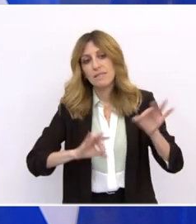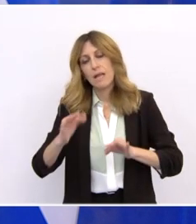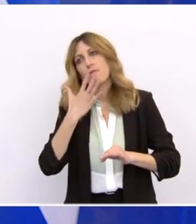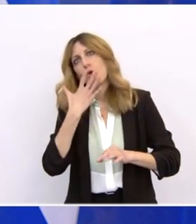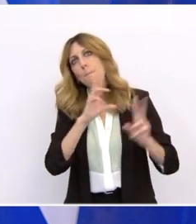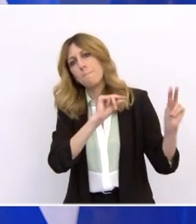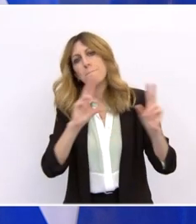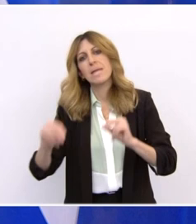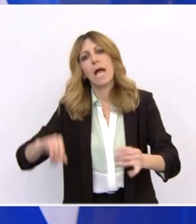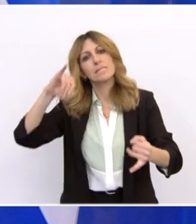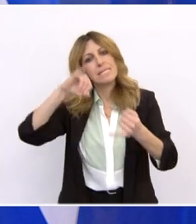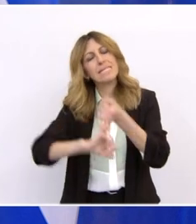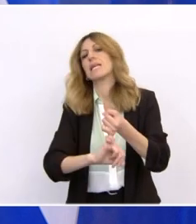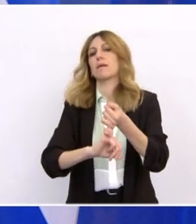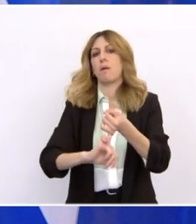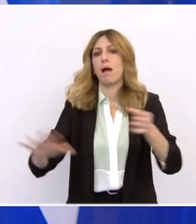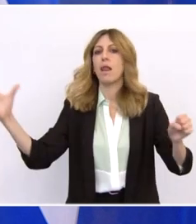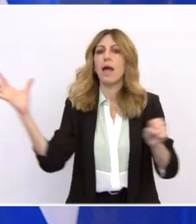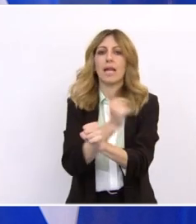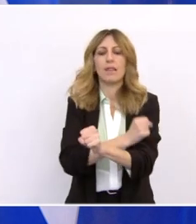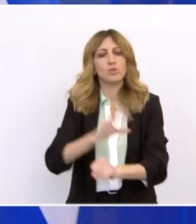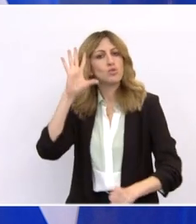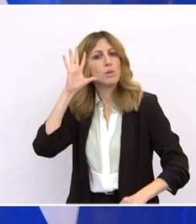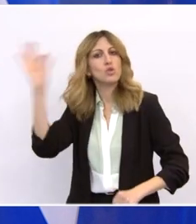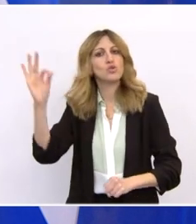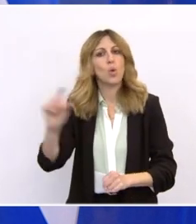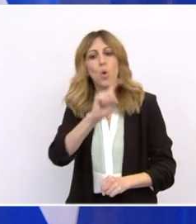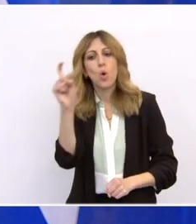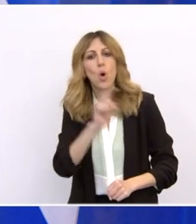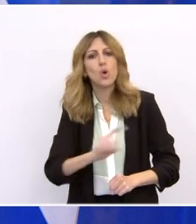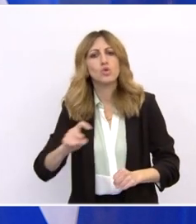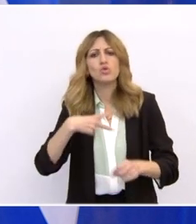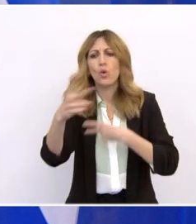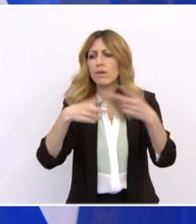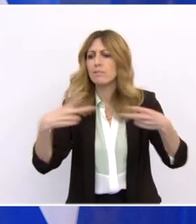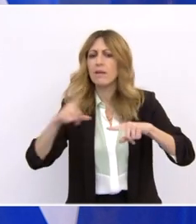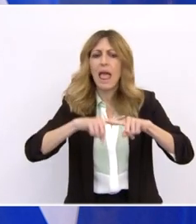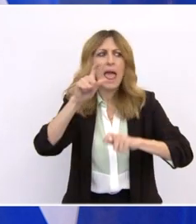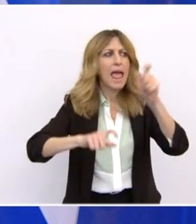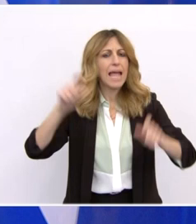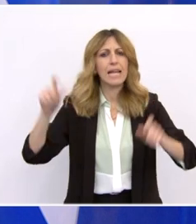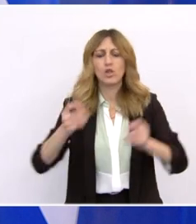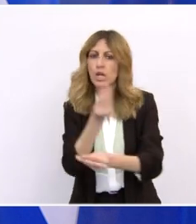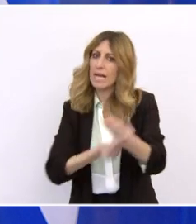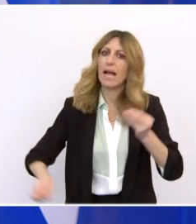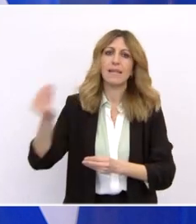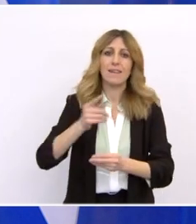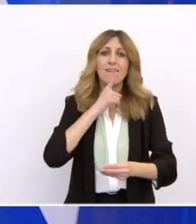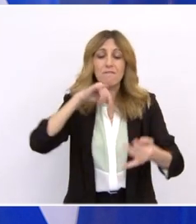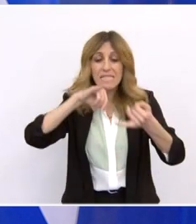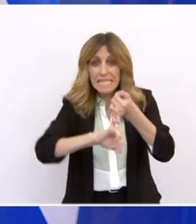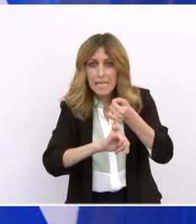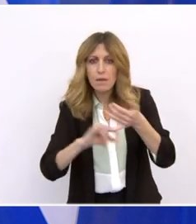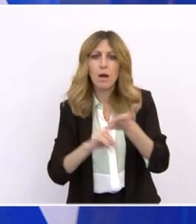ζωή της κάθε Ελληνίδας και του κάθε Έλληνα. Ένα στίχημα το οποίο τελικά πρέπει να κερδίσουμε όλοι μαζί.